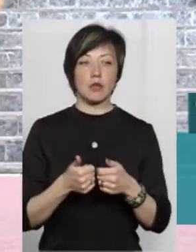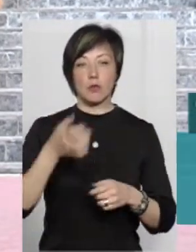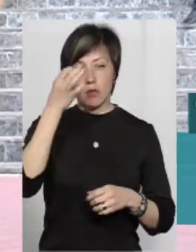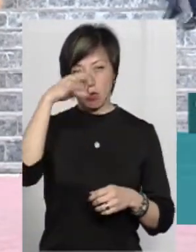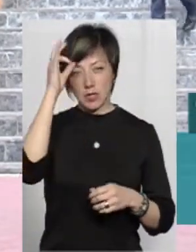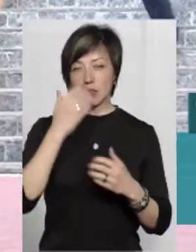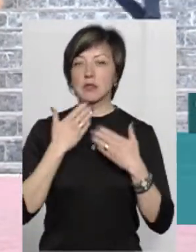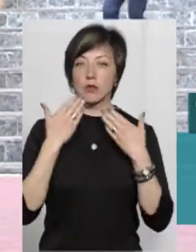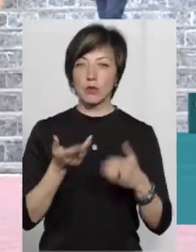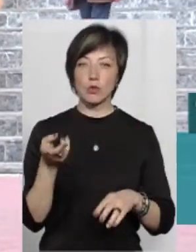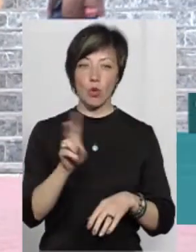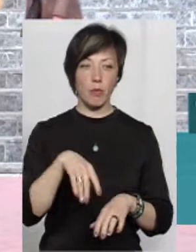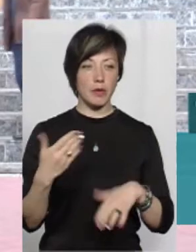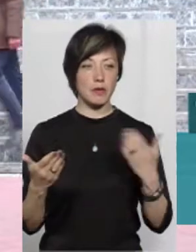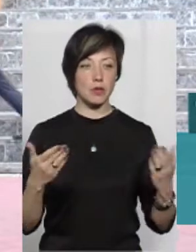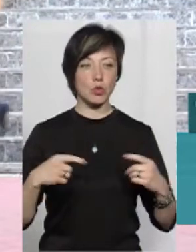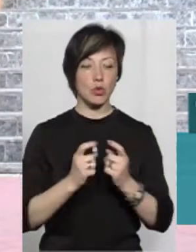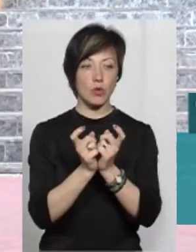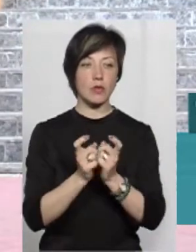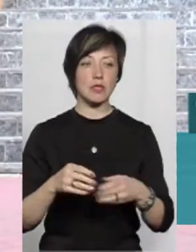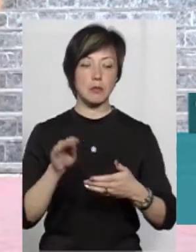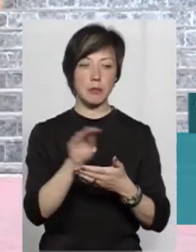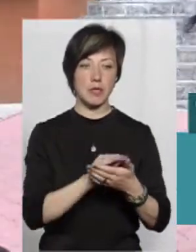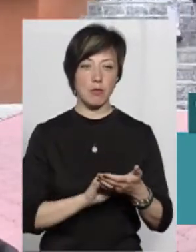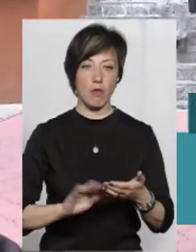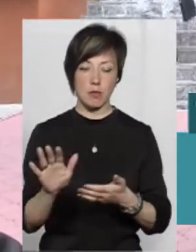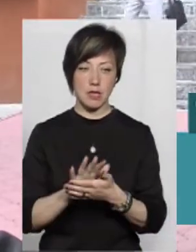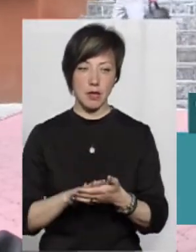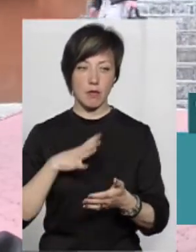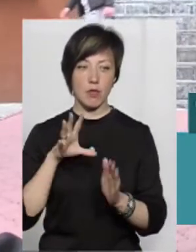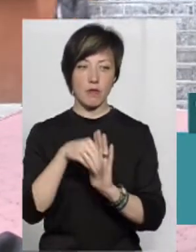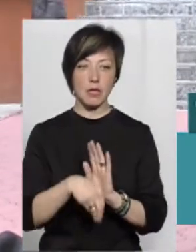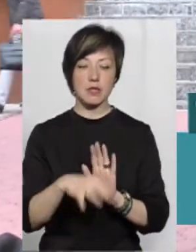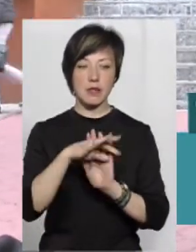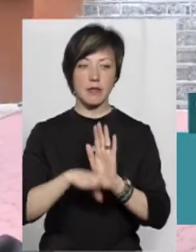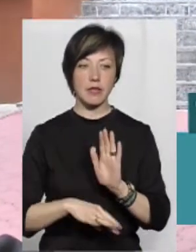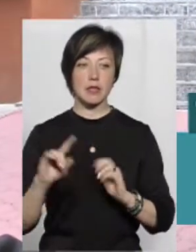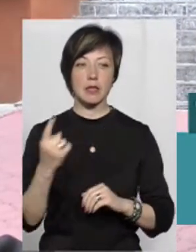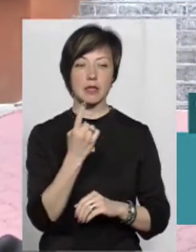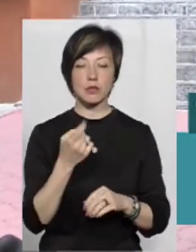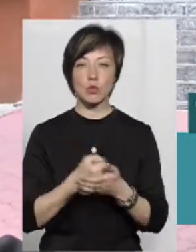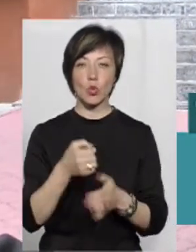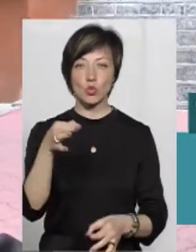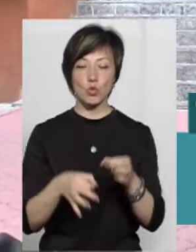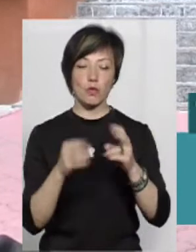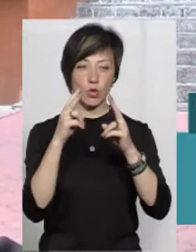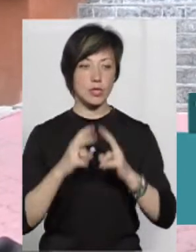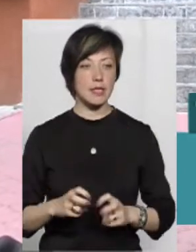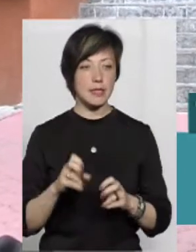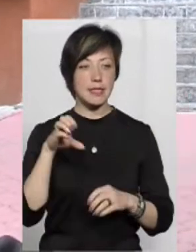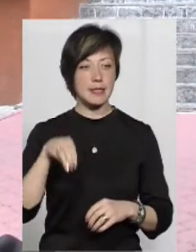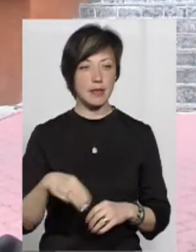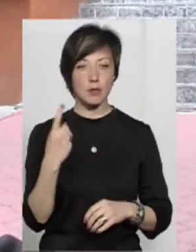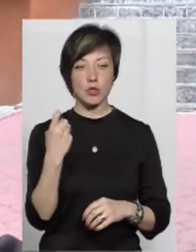звернулися обидві сторони конфлікту з письмовими заявами. Було внесені відомості до єдиного реєстру досудових розслідувань за